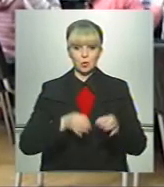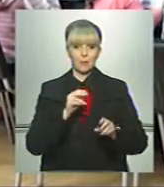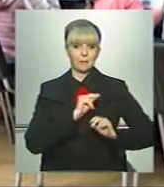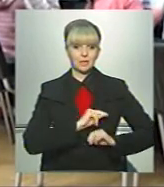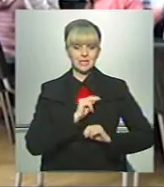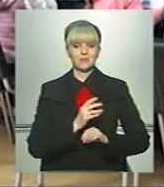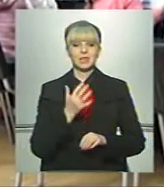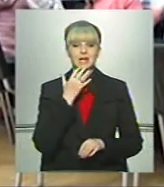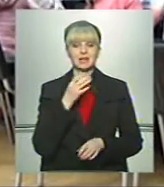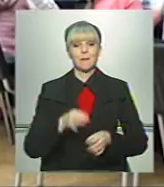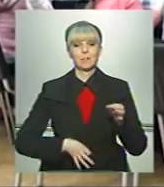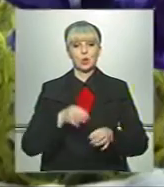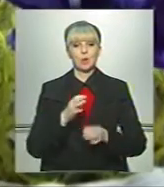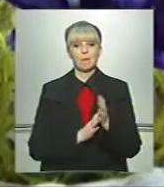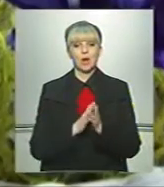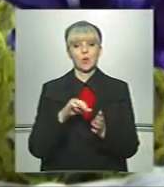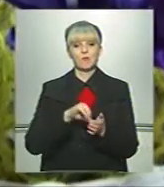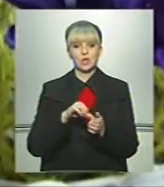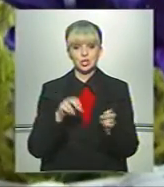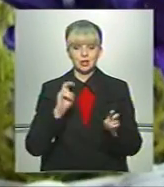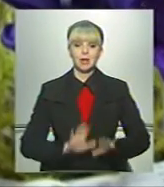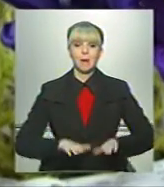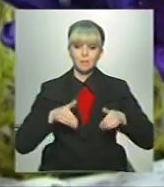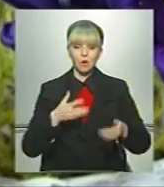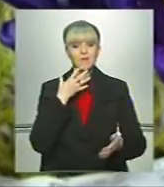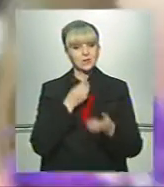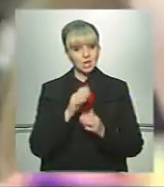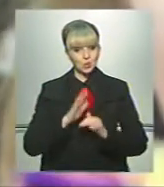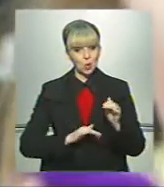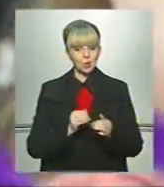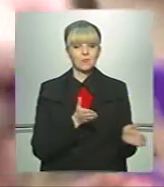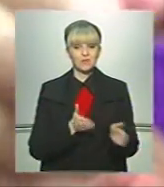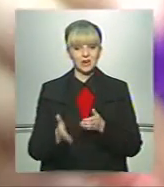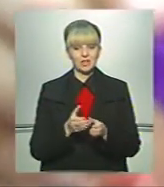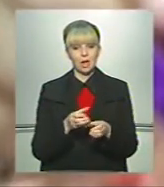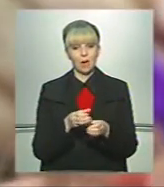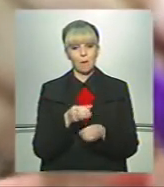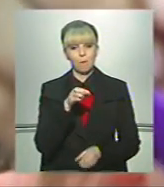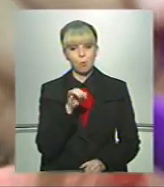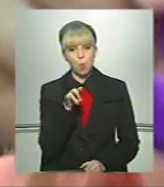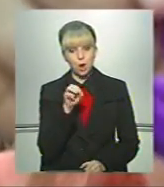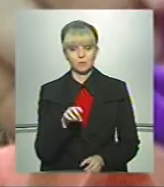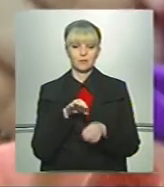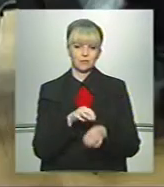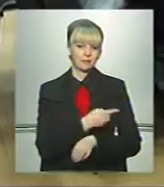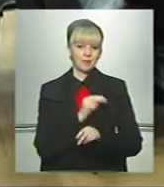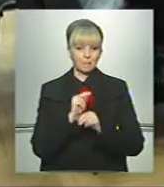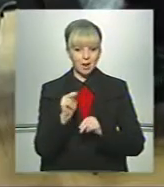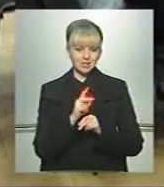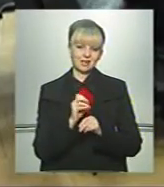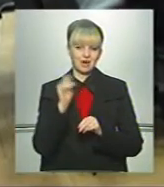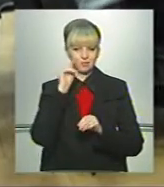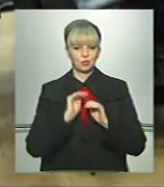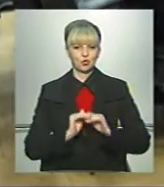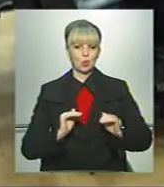працівники Національного природного парку «Вижницький» пропонують власноруч виготовити букет. І проводять майстер-класи для